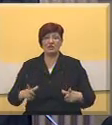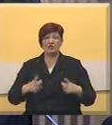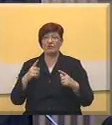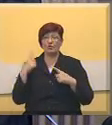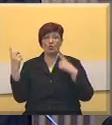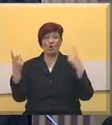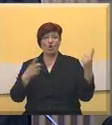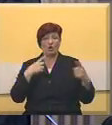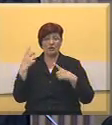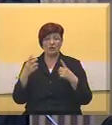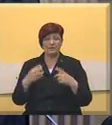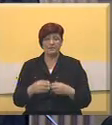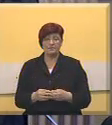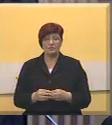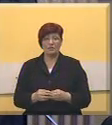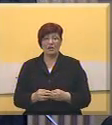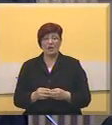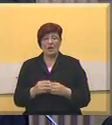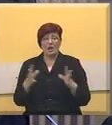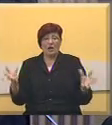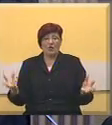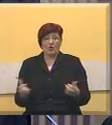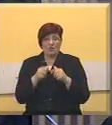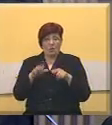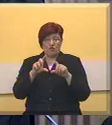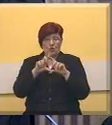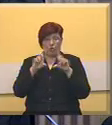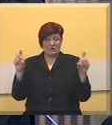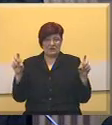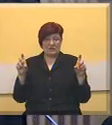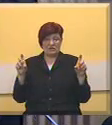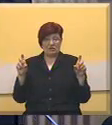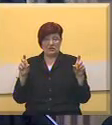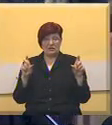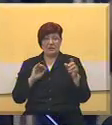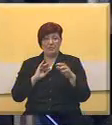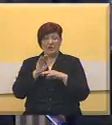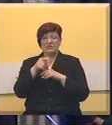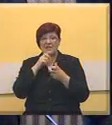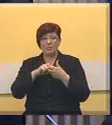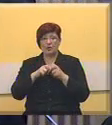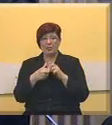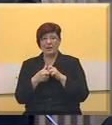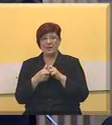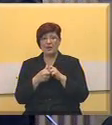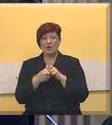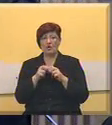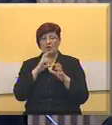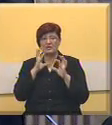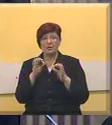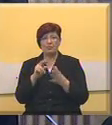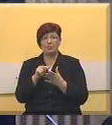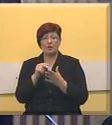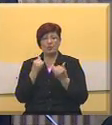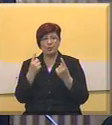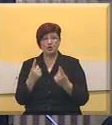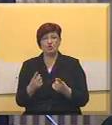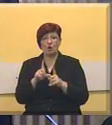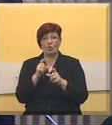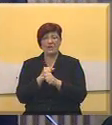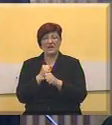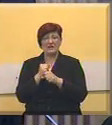okolimu. Formiranjem ovog instituta prevazišli bi se i problemi koji evidentno postoje u radu